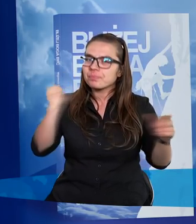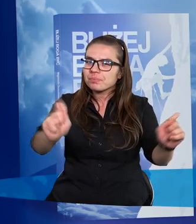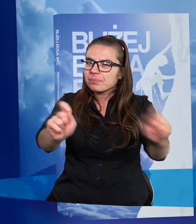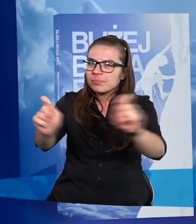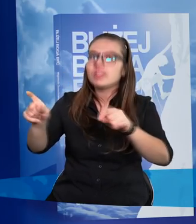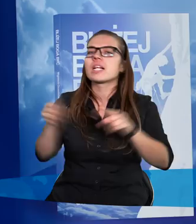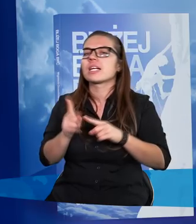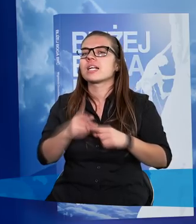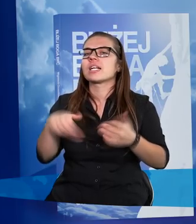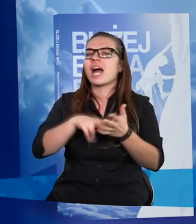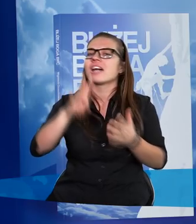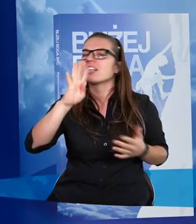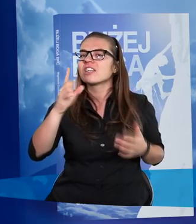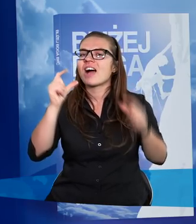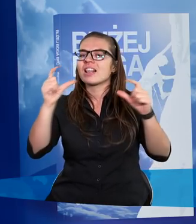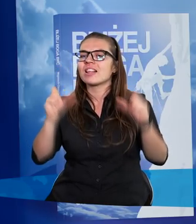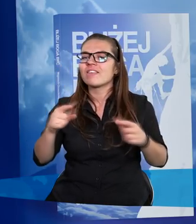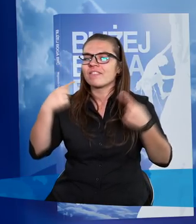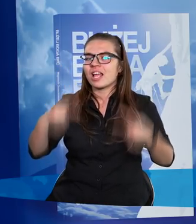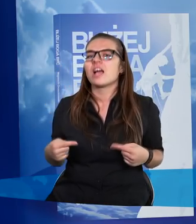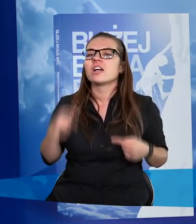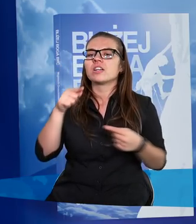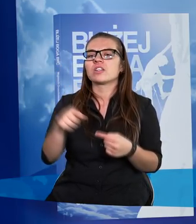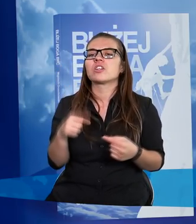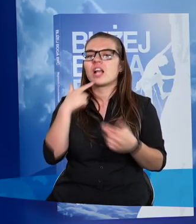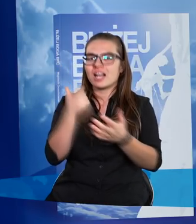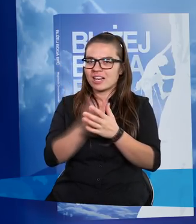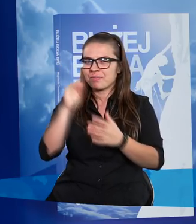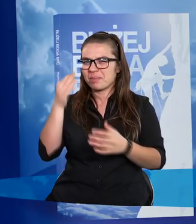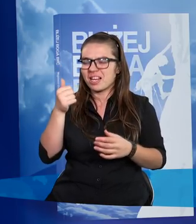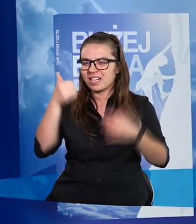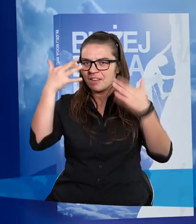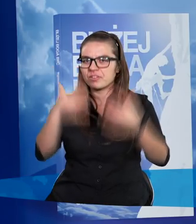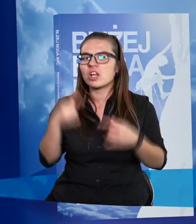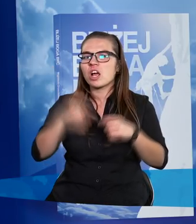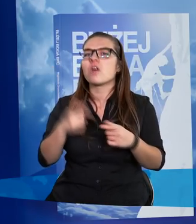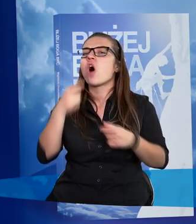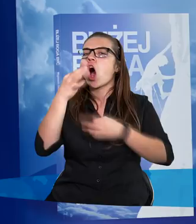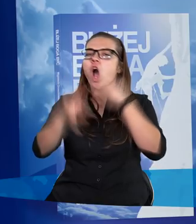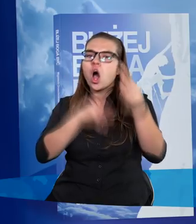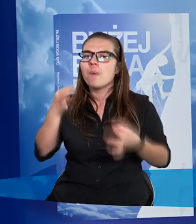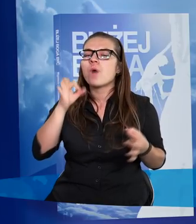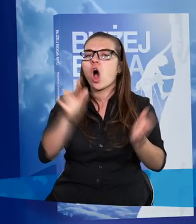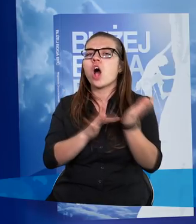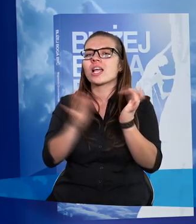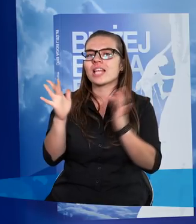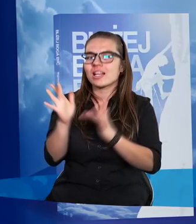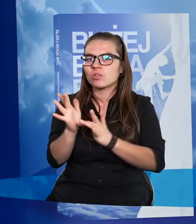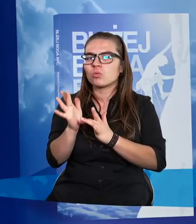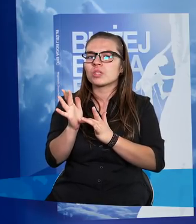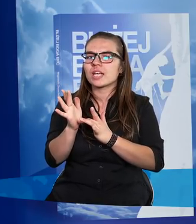uwagę właśnie na czwarty wiersz. Jan w tym prologu do listu w pierwszych czterech wierszach pisze, że opowiadać chcę o Jezusie